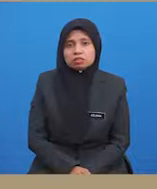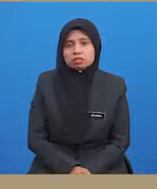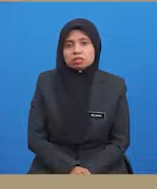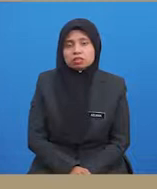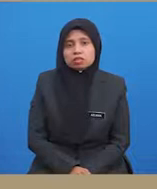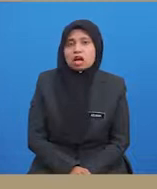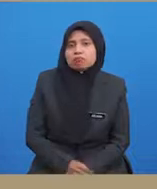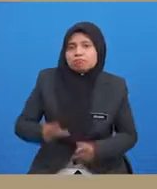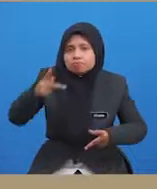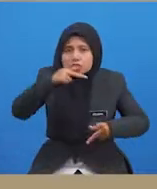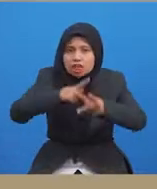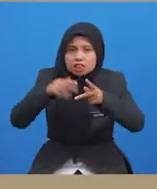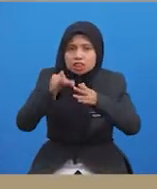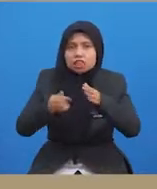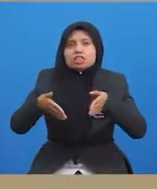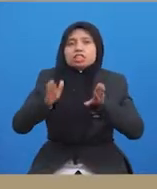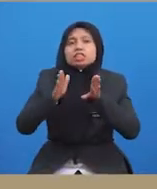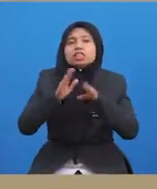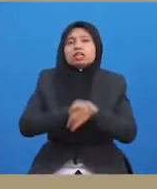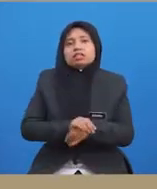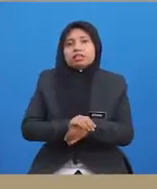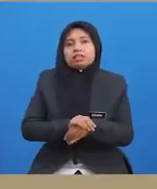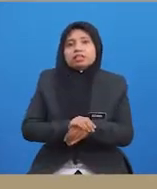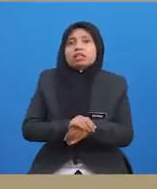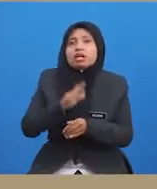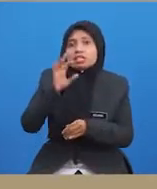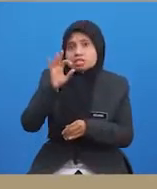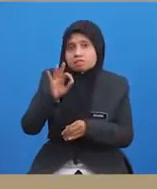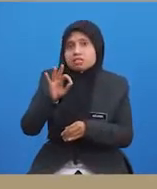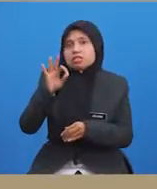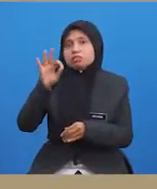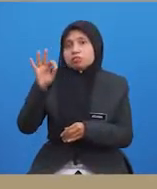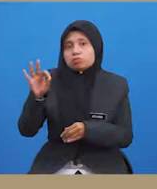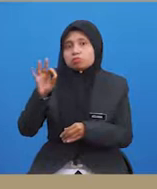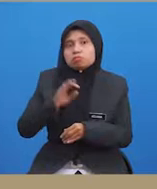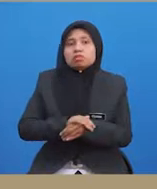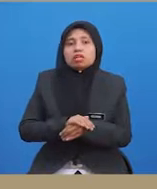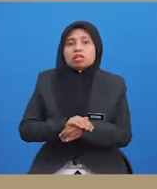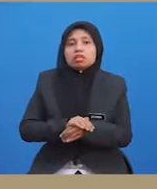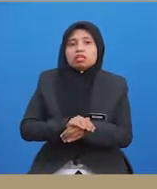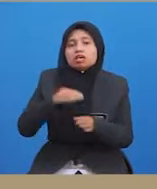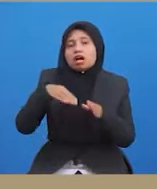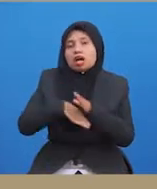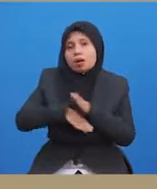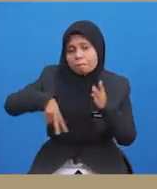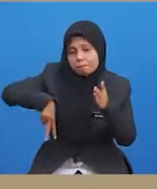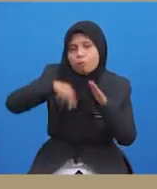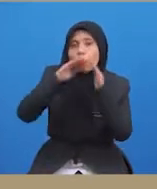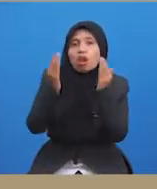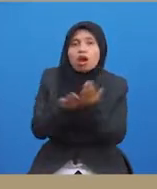Kajian yang dilakukan pada tahun 1999 dalam sukan bola sepak dan hoki ais